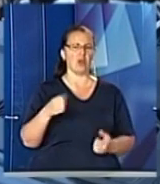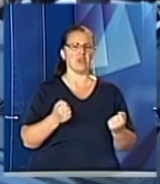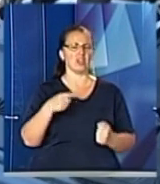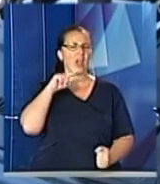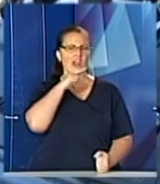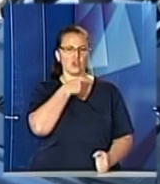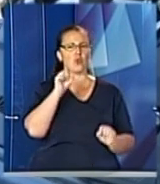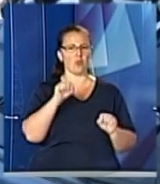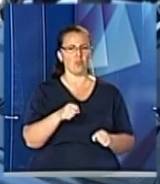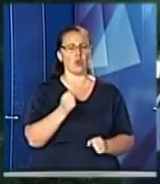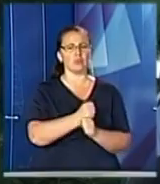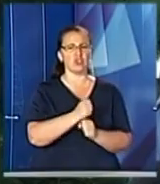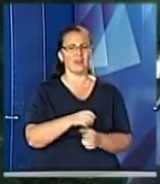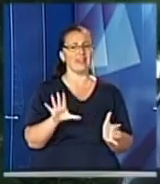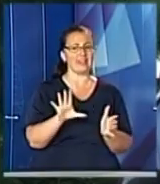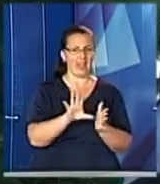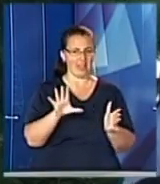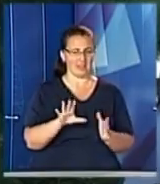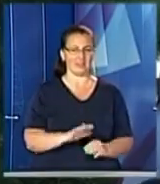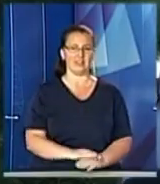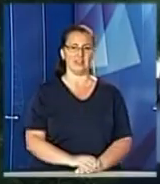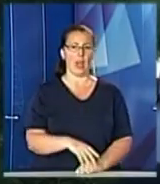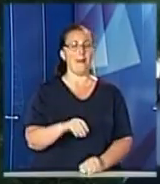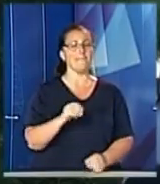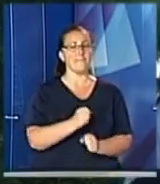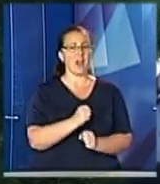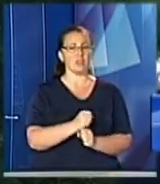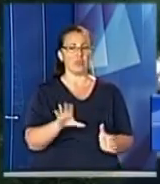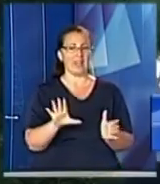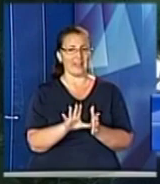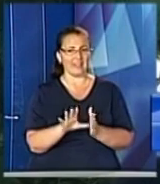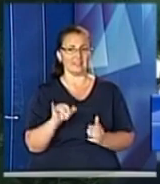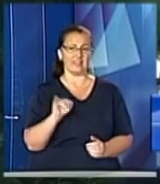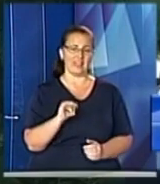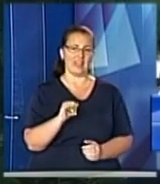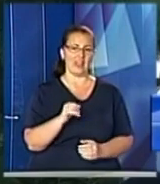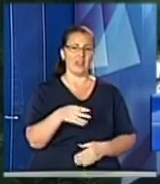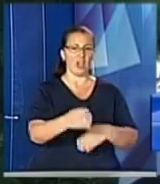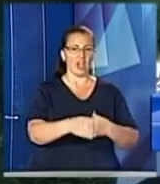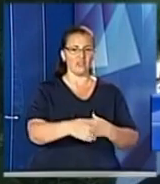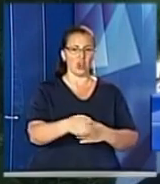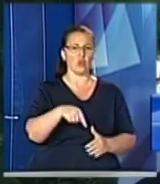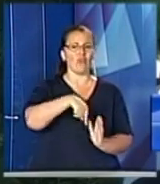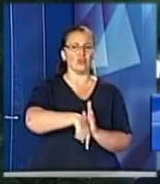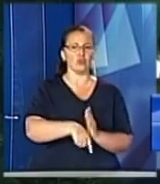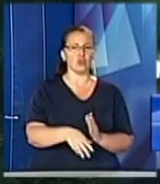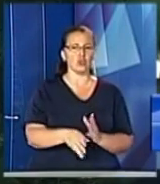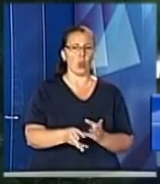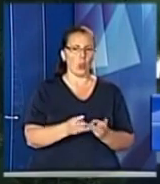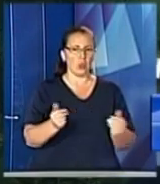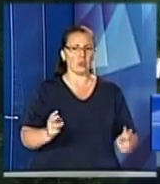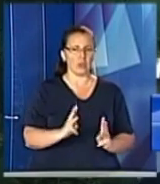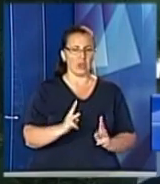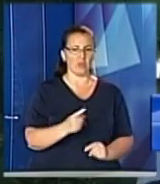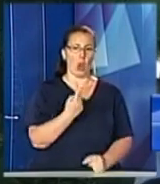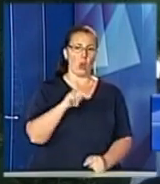працювати на електроенергії. Працюють на електриці і на двигані внутрішнього згоряння. Розхід палива 1